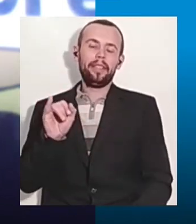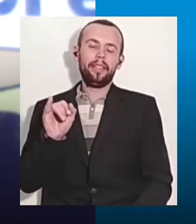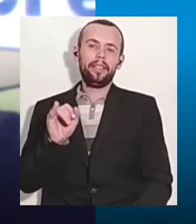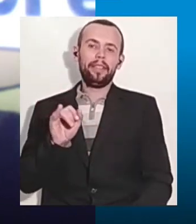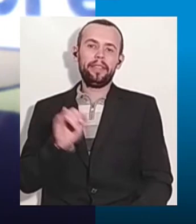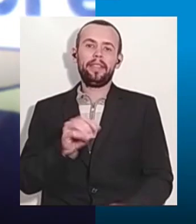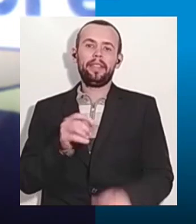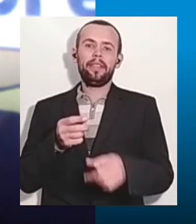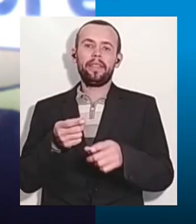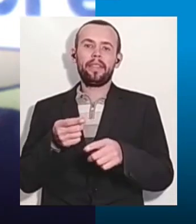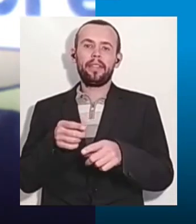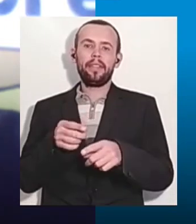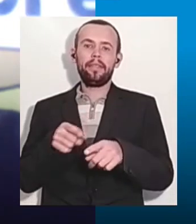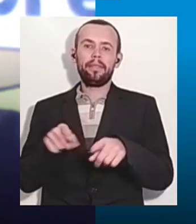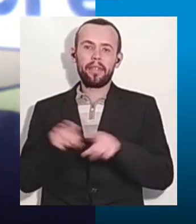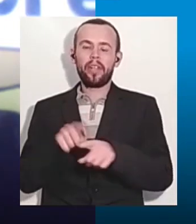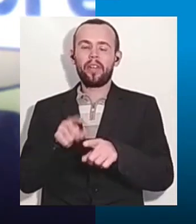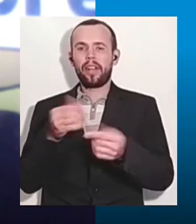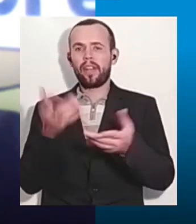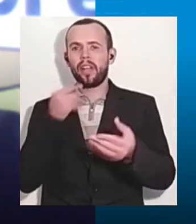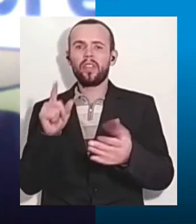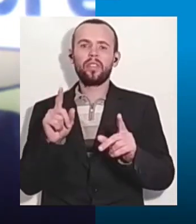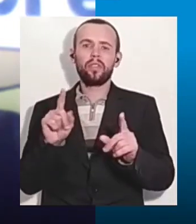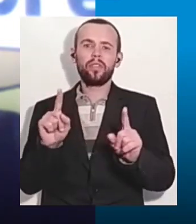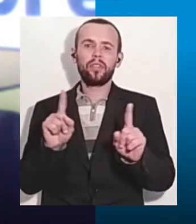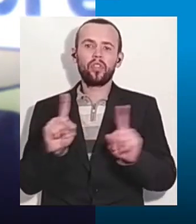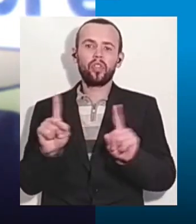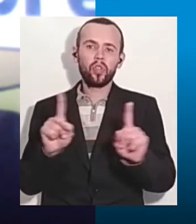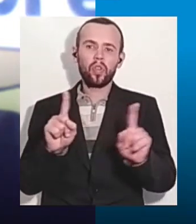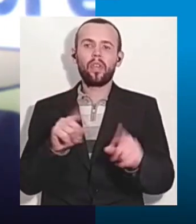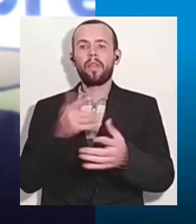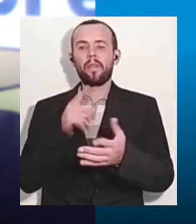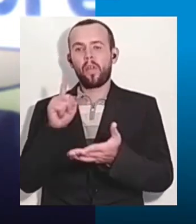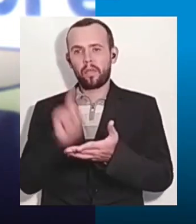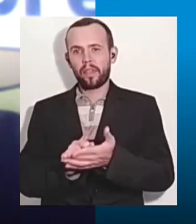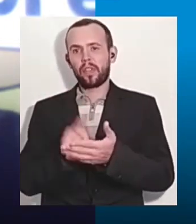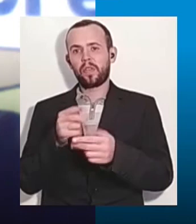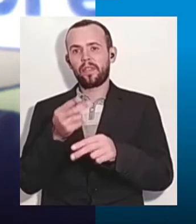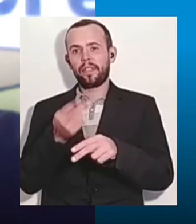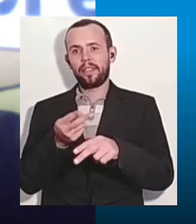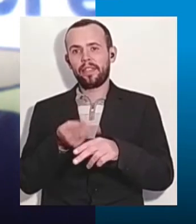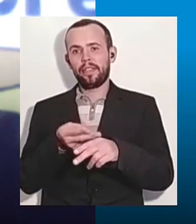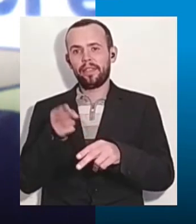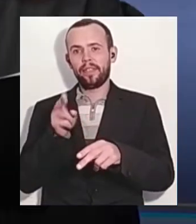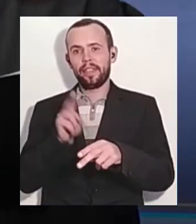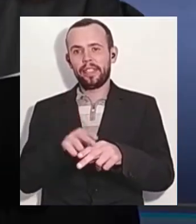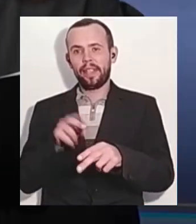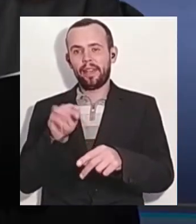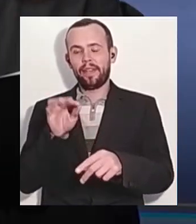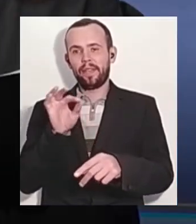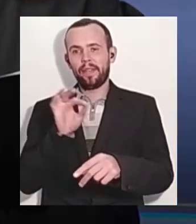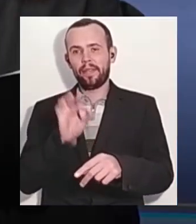як в закриту територію може потрапити цей вірус, якщо на його не принести зі свободи? Ось,